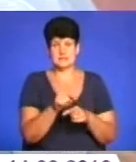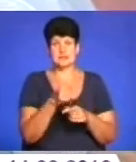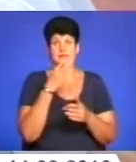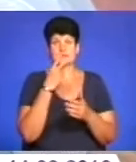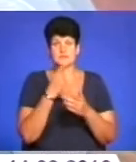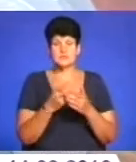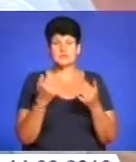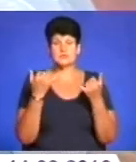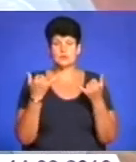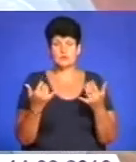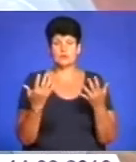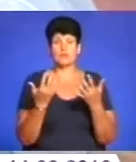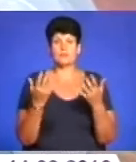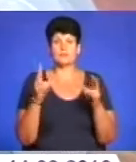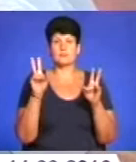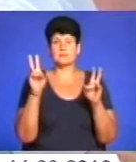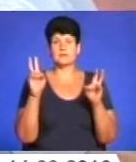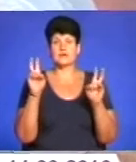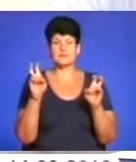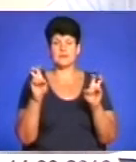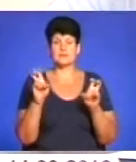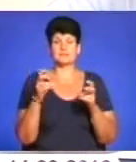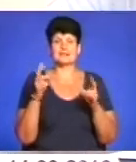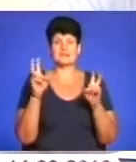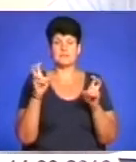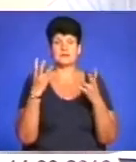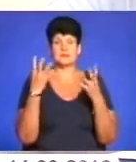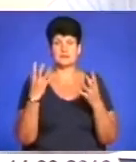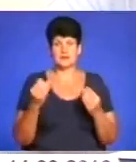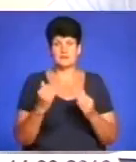сьогодні у передачі тема дня о 21-й на каналі ТТБ.